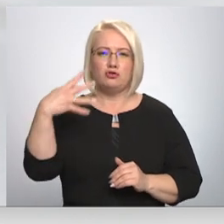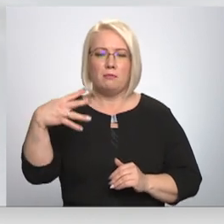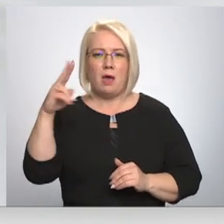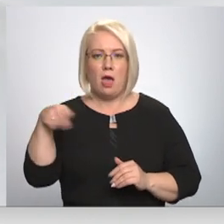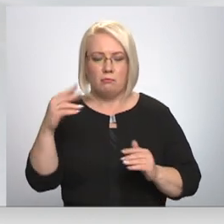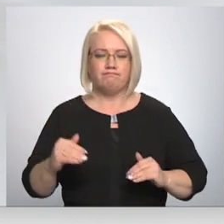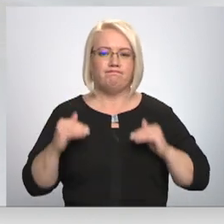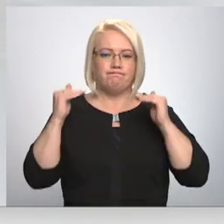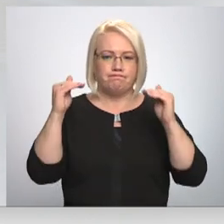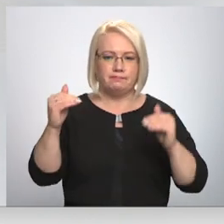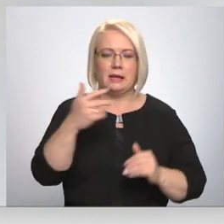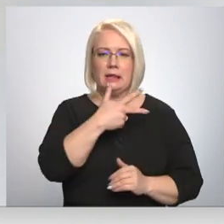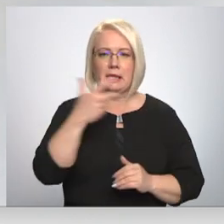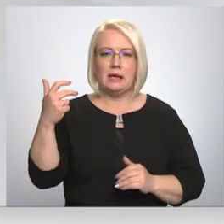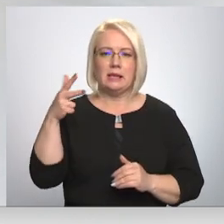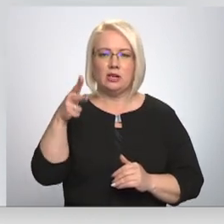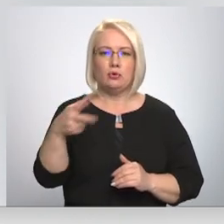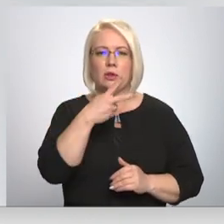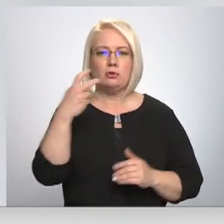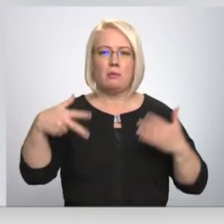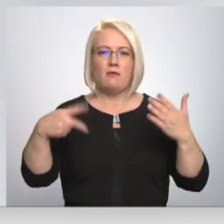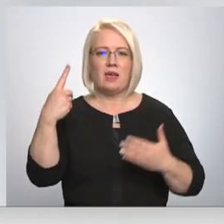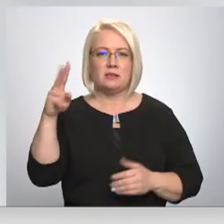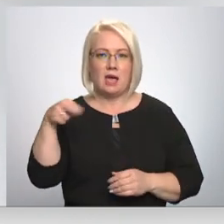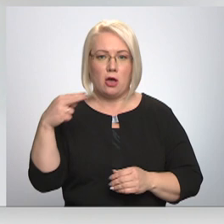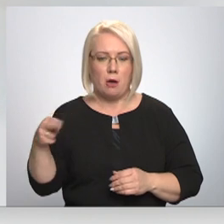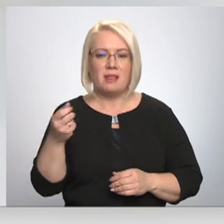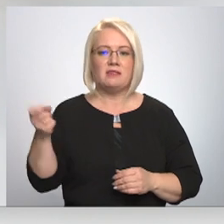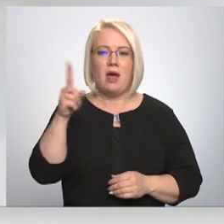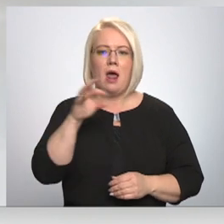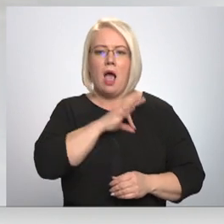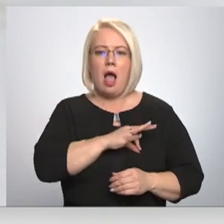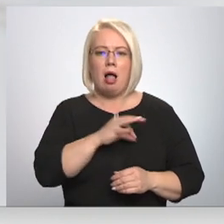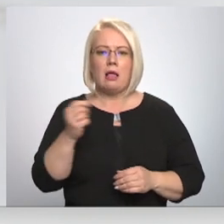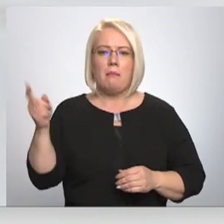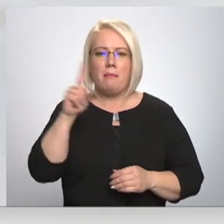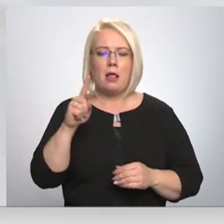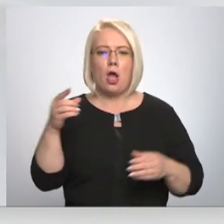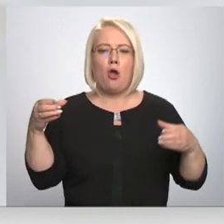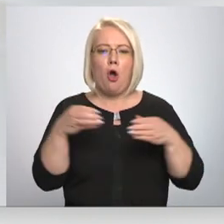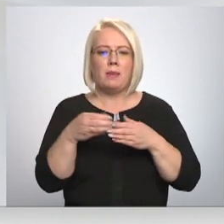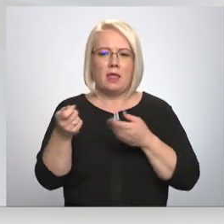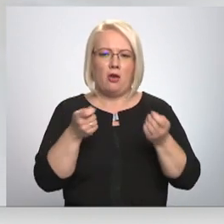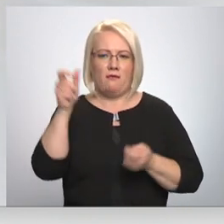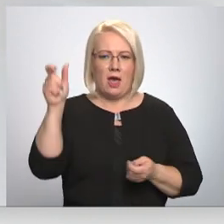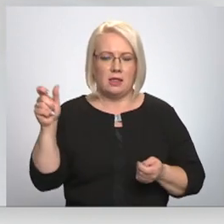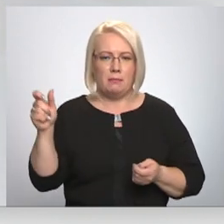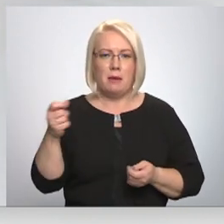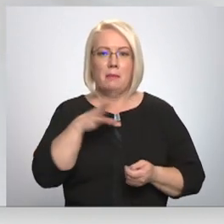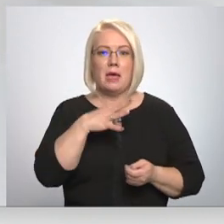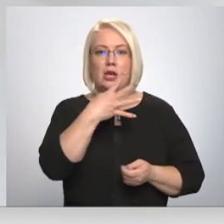3281 eiro. Taču visvairāk alga tiks palielināta domas komiteju vadītājiem no